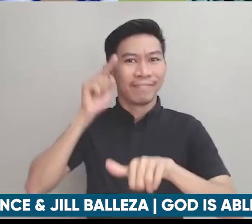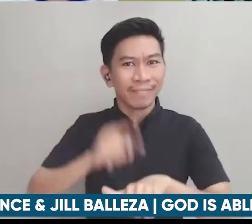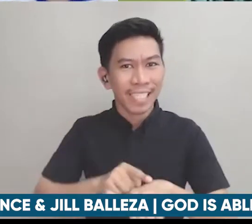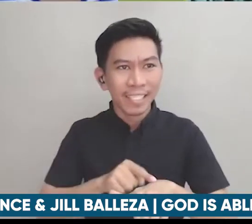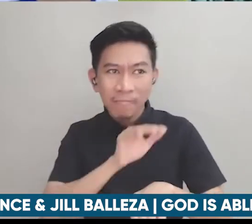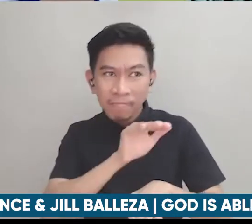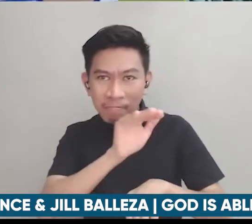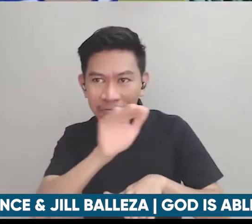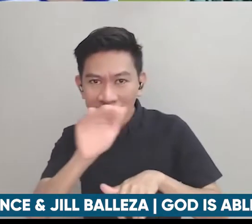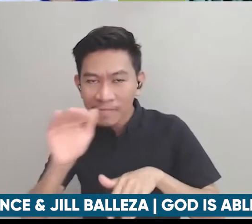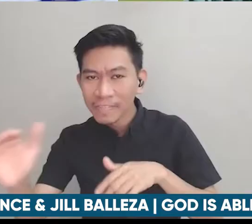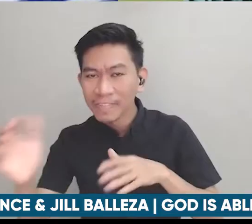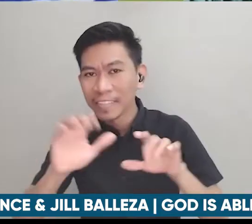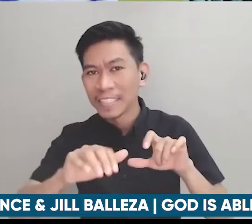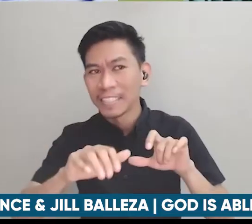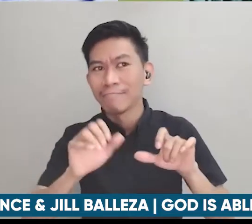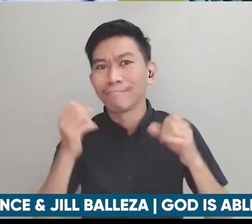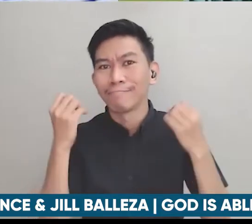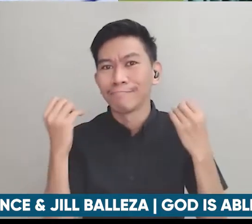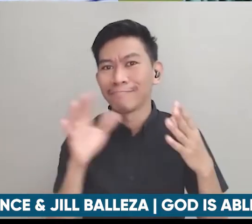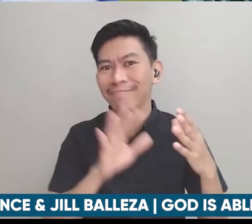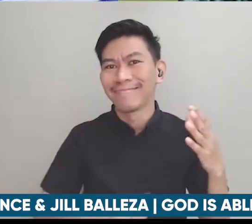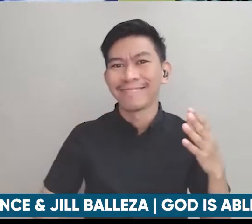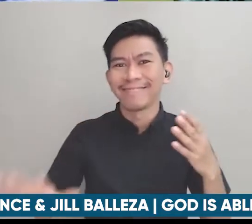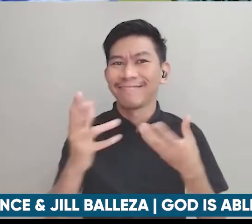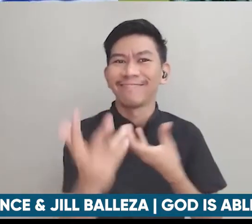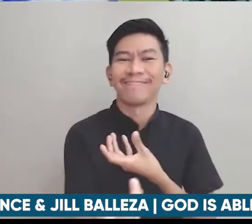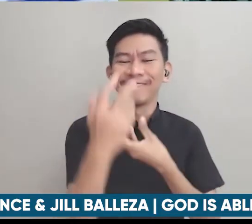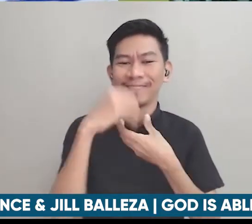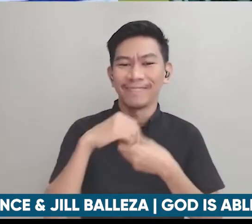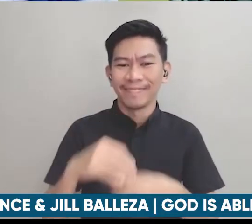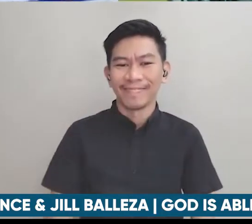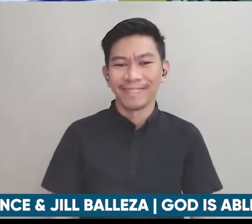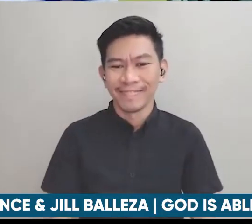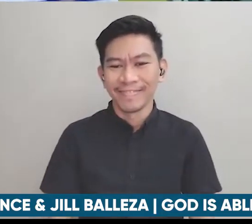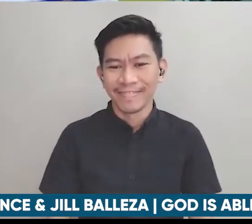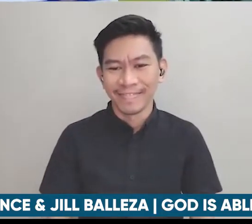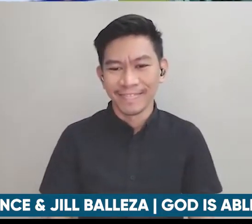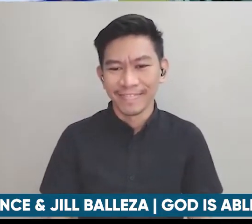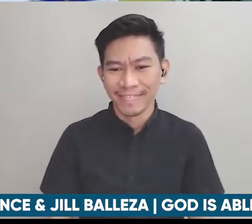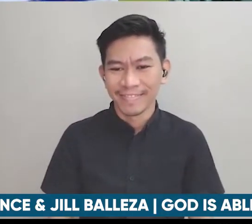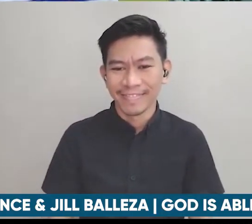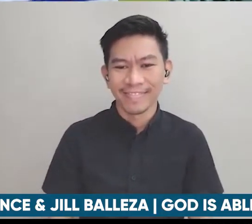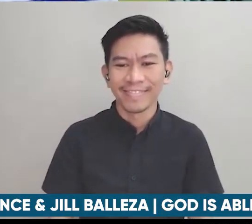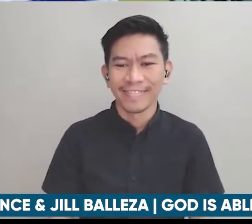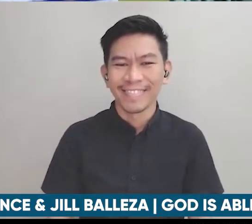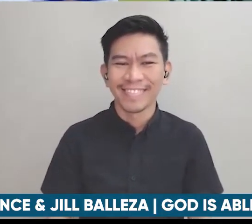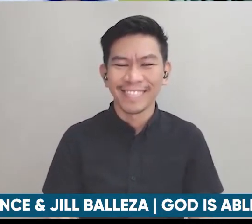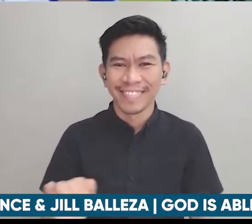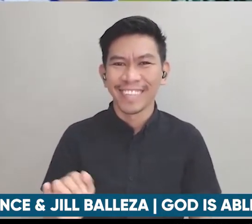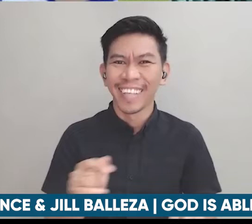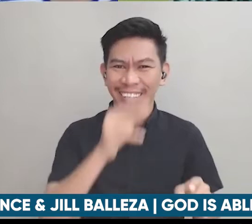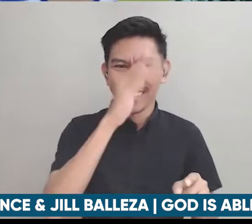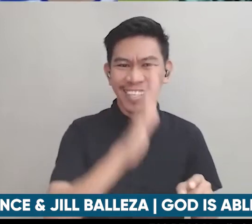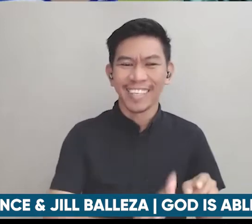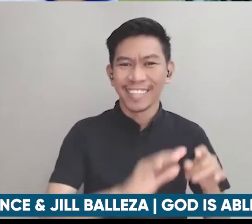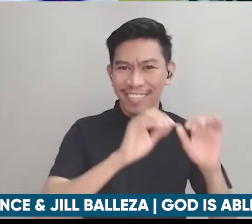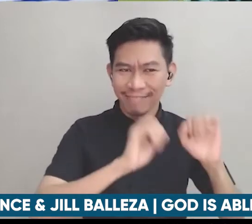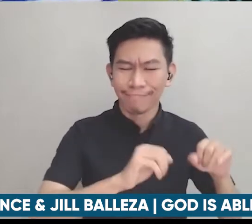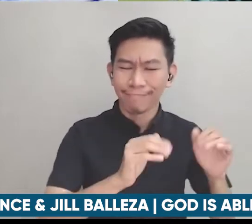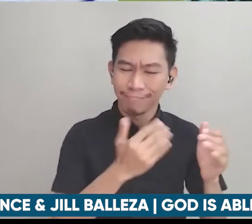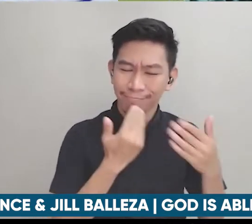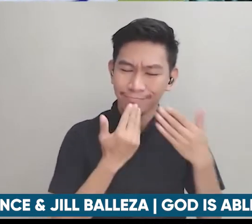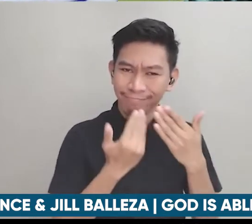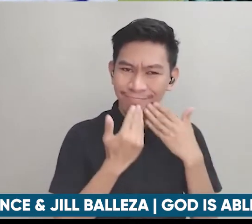people here in Lipa so we praise God for God is able